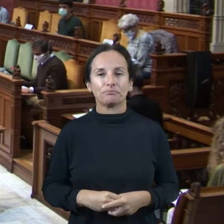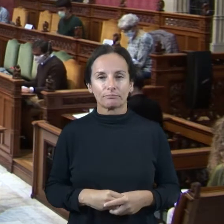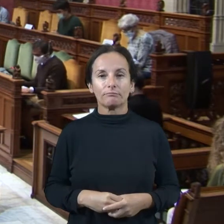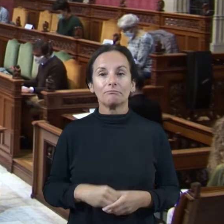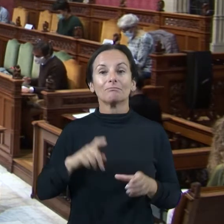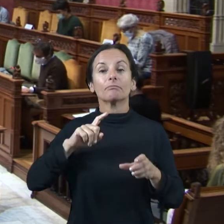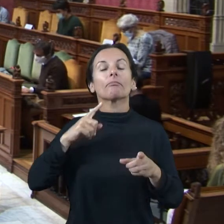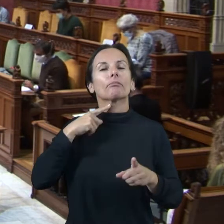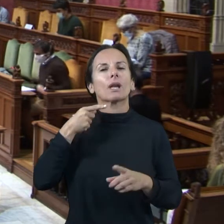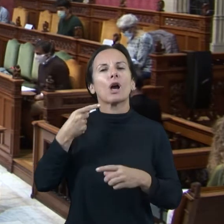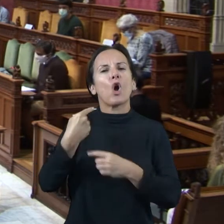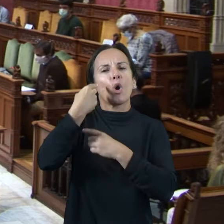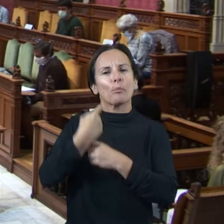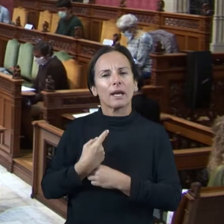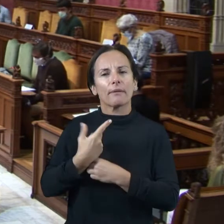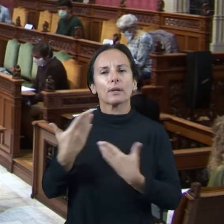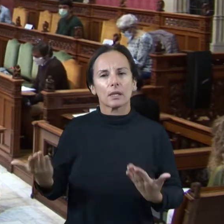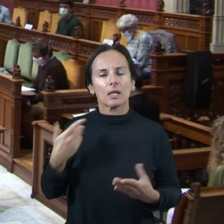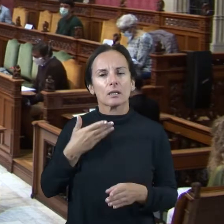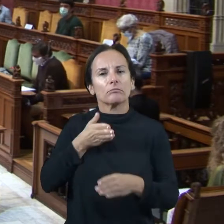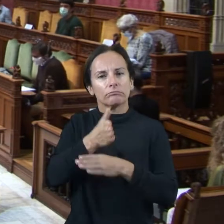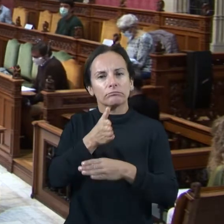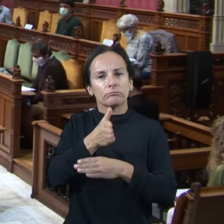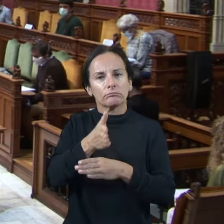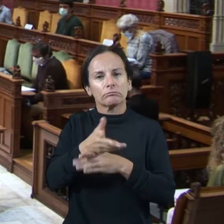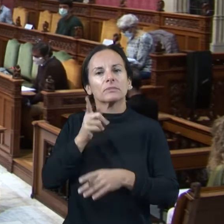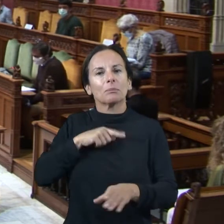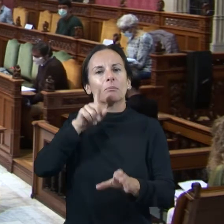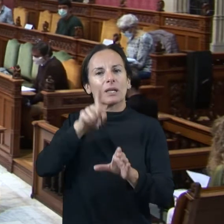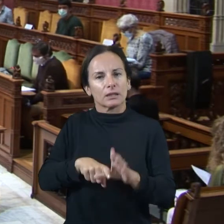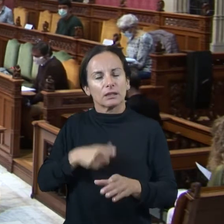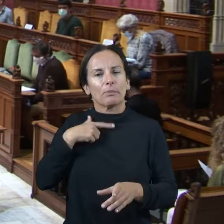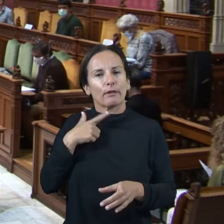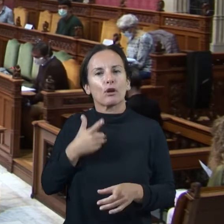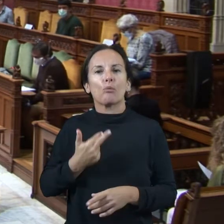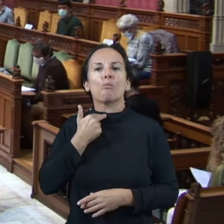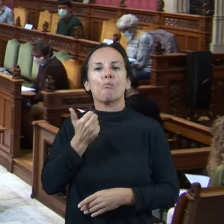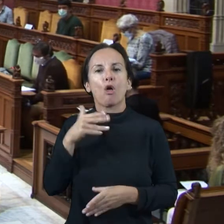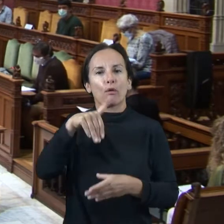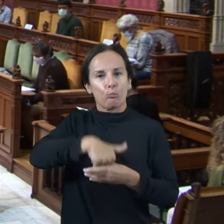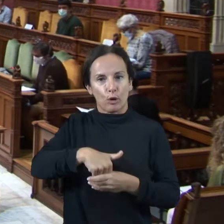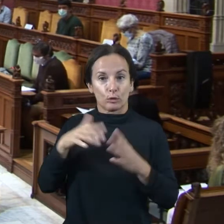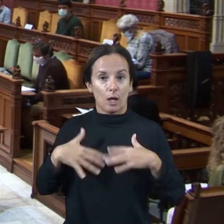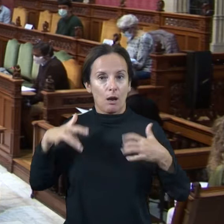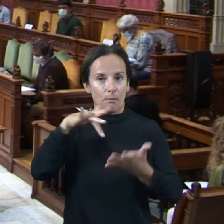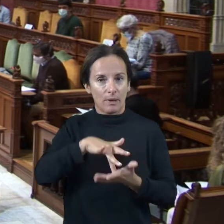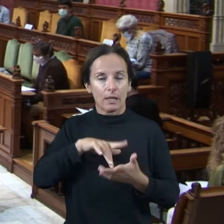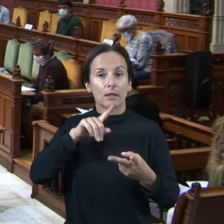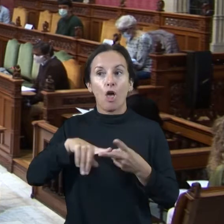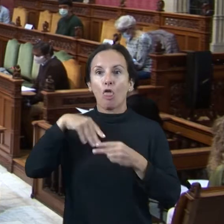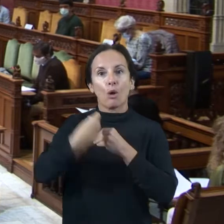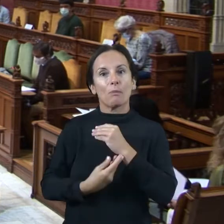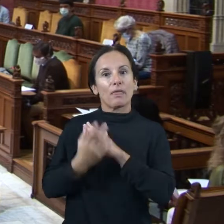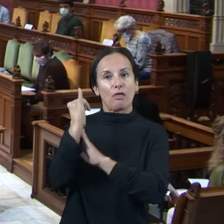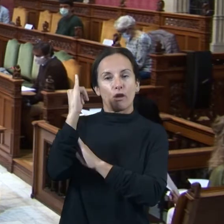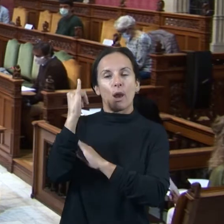els següents assistir i participar en vou i vot a l'excessió del ple i de les comissions de les quals formen part accedir a la documentació que està en el poder